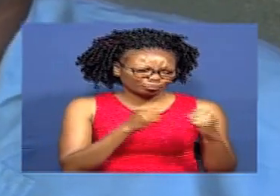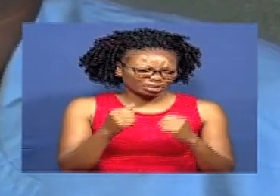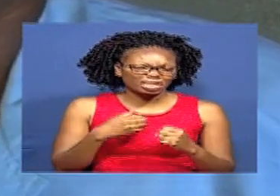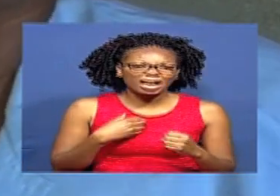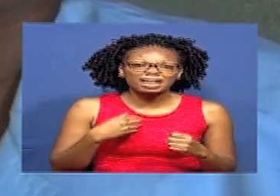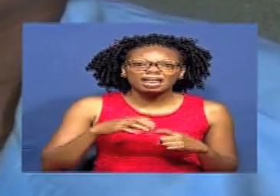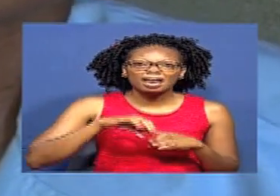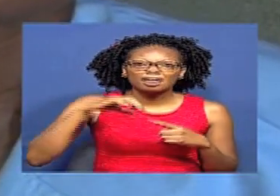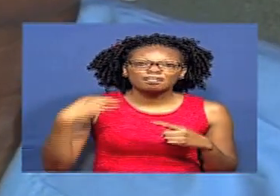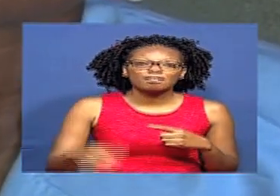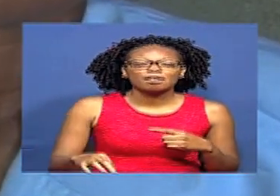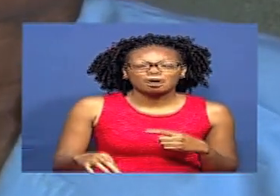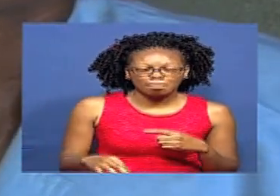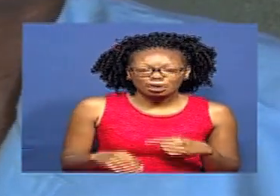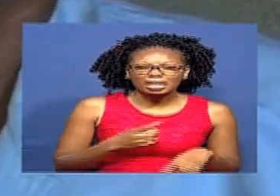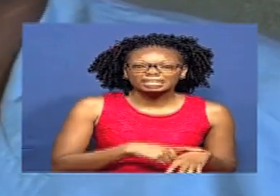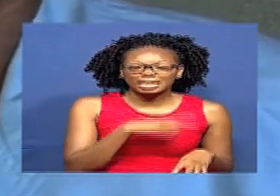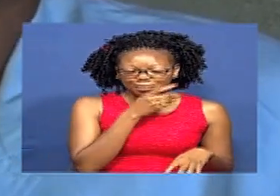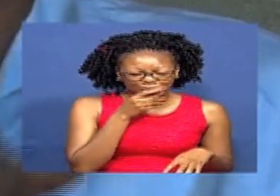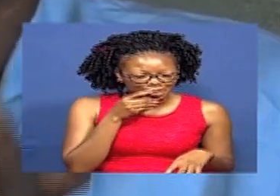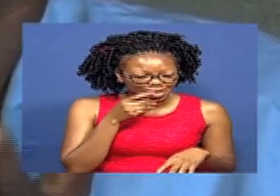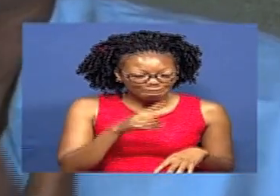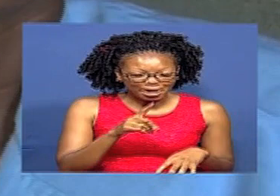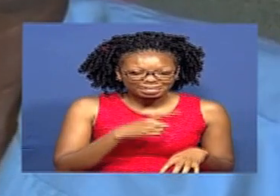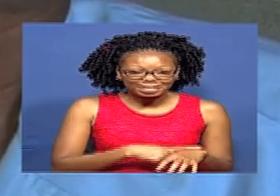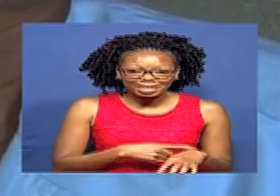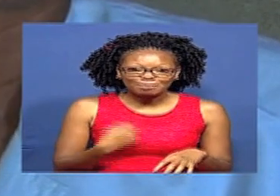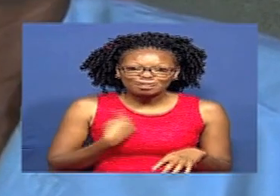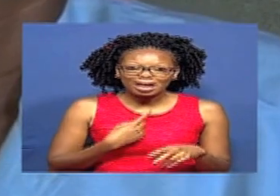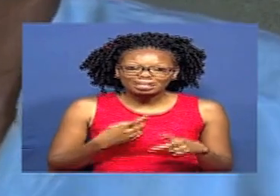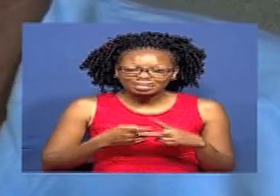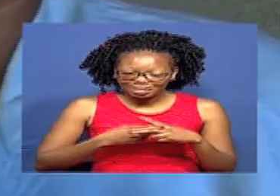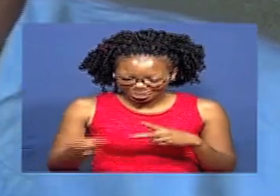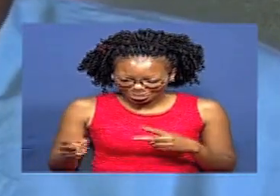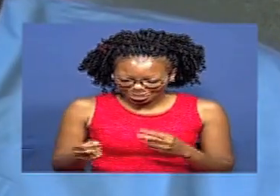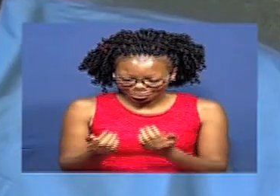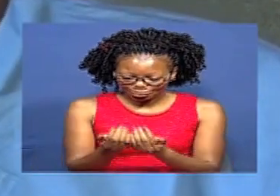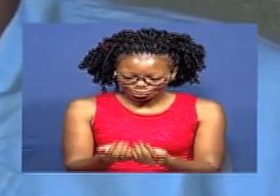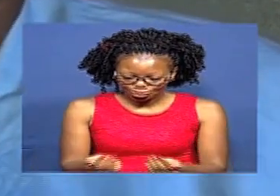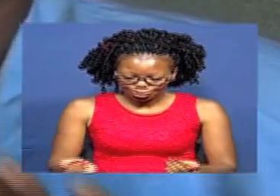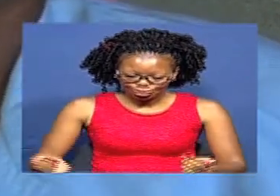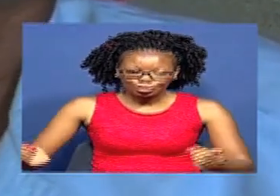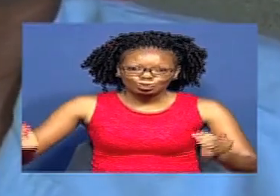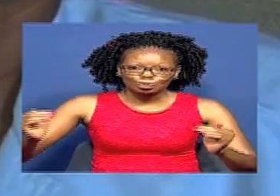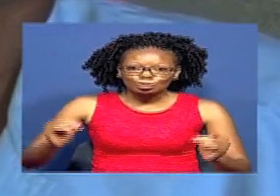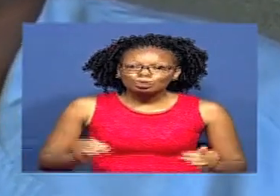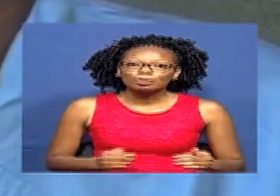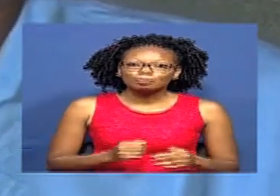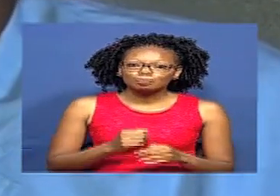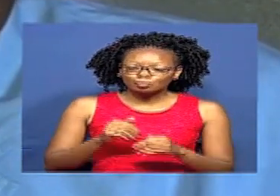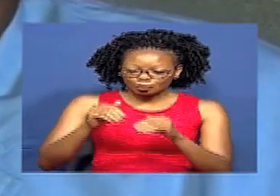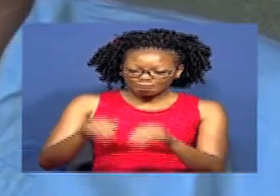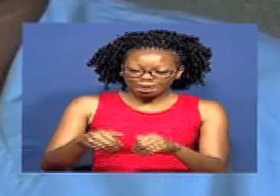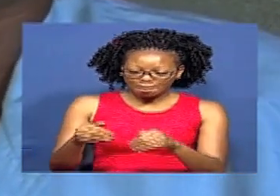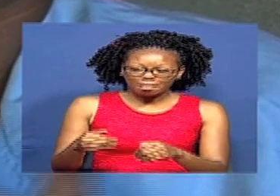Kwa siku za kiangazi Lakini tangu tuwe na iyo water plant Imesaidia community Wanapanda